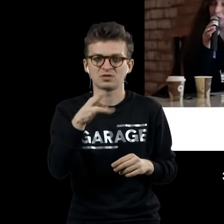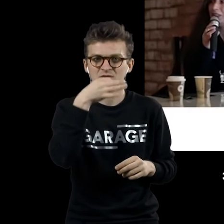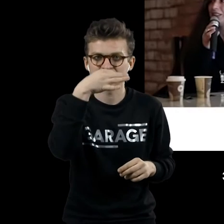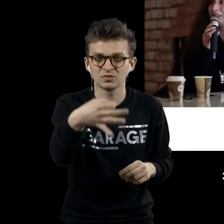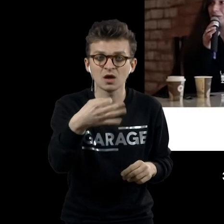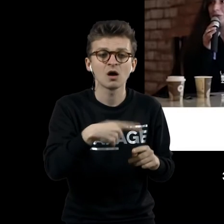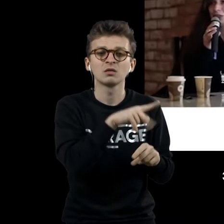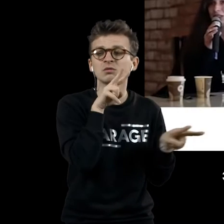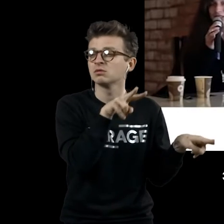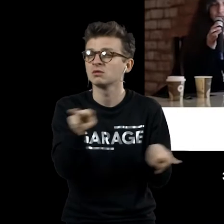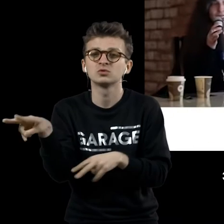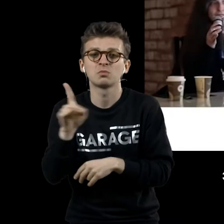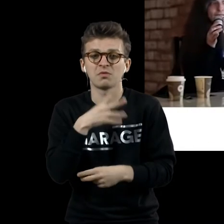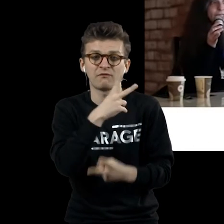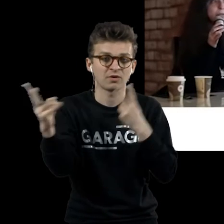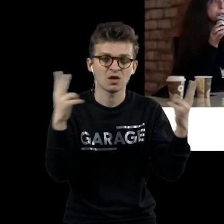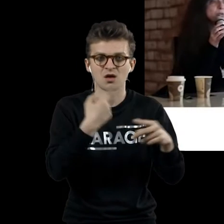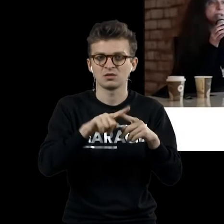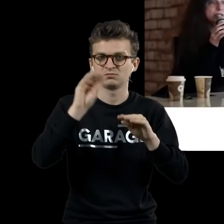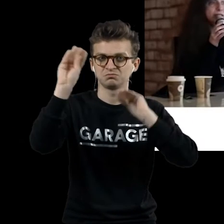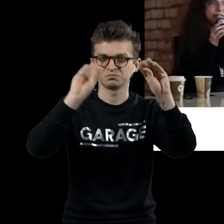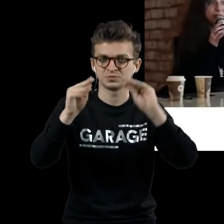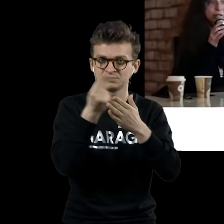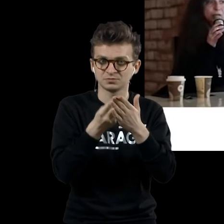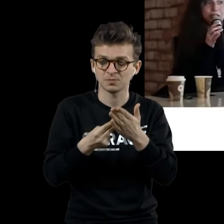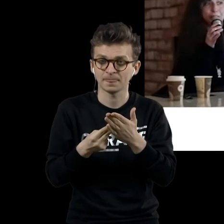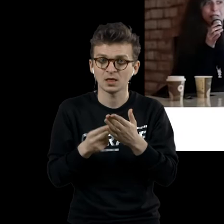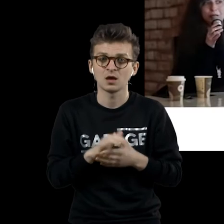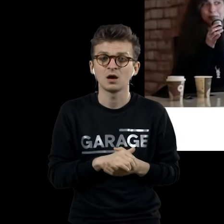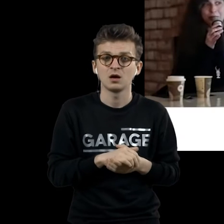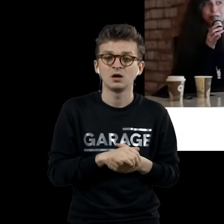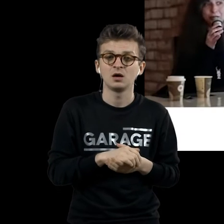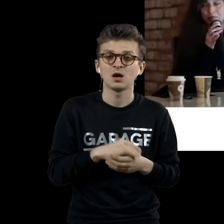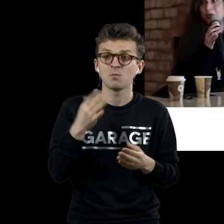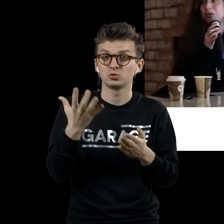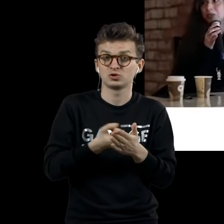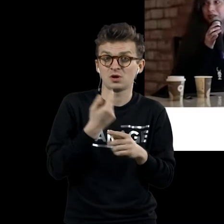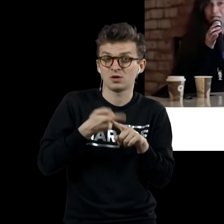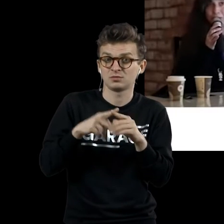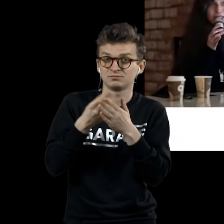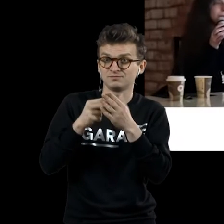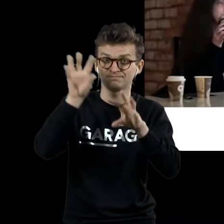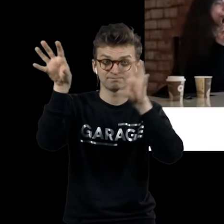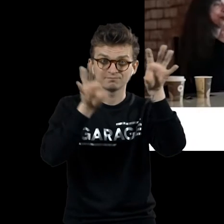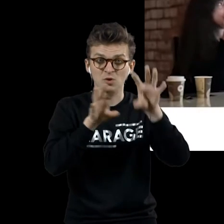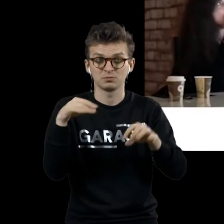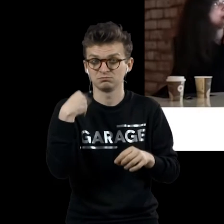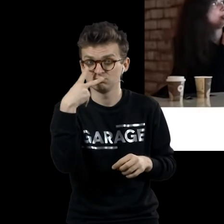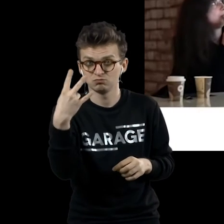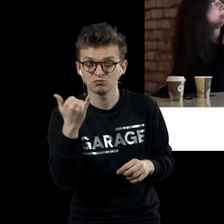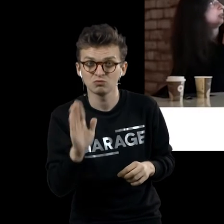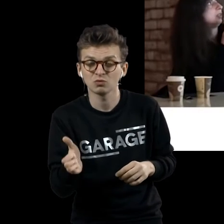наблюдений, которые он уже сделал. И поскольку здесь наряду с этими предметами, к которым мы сейчас обратимся,